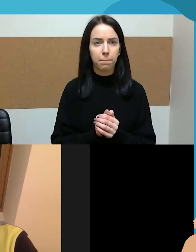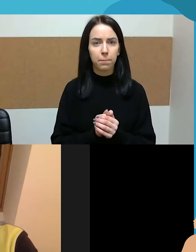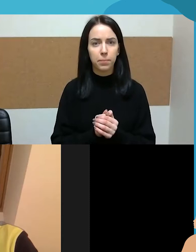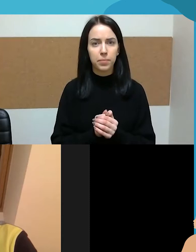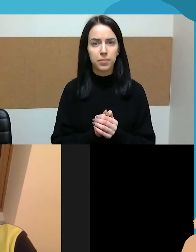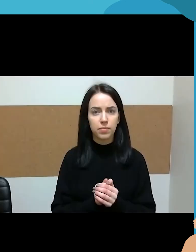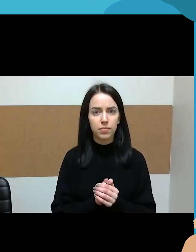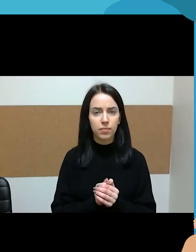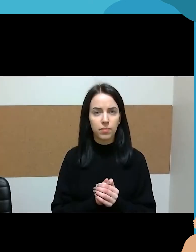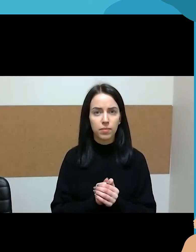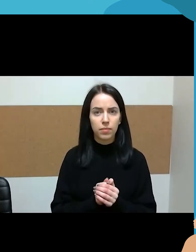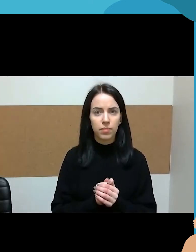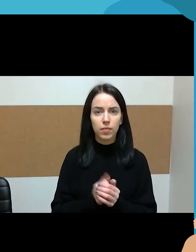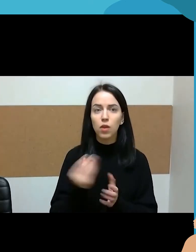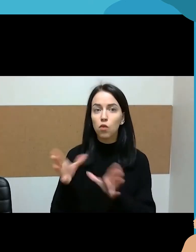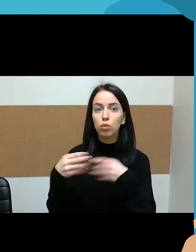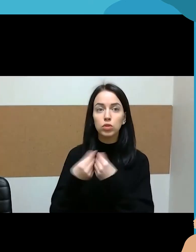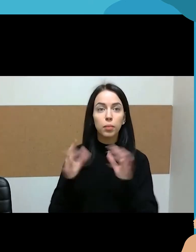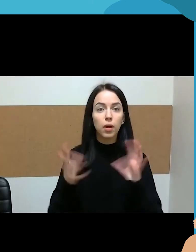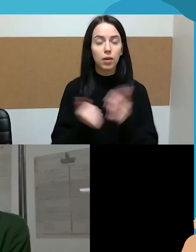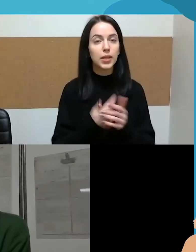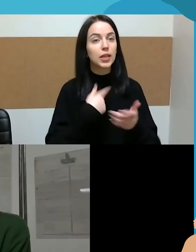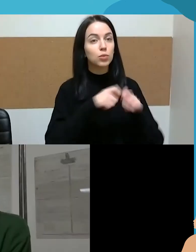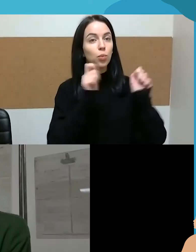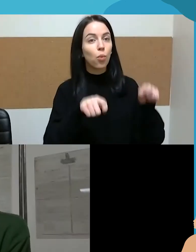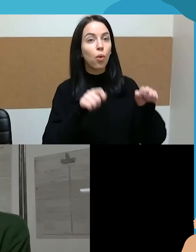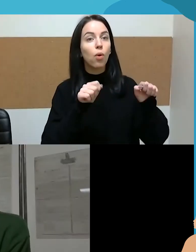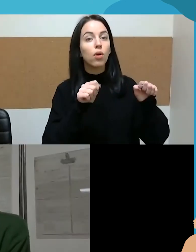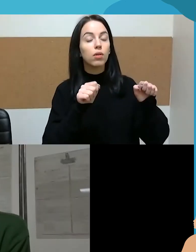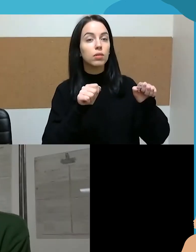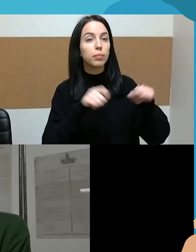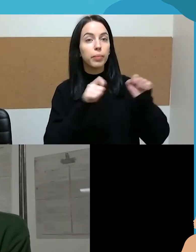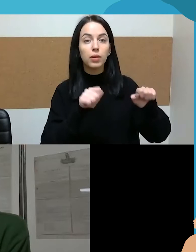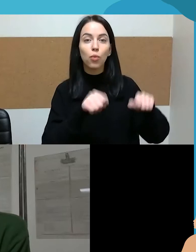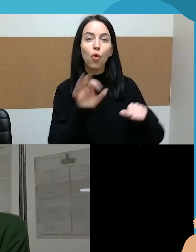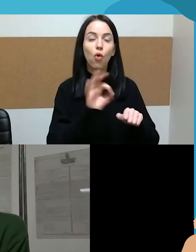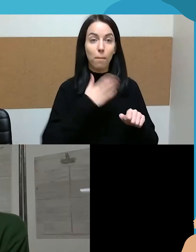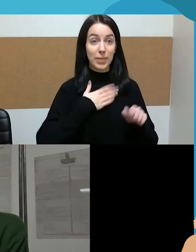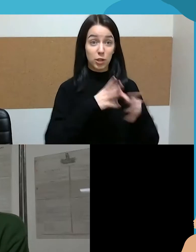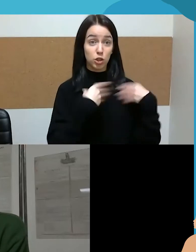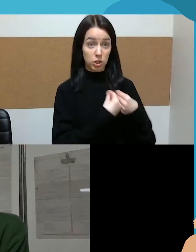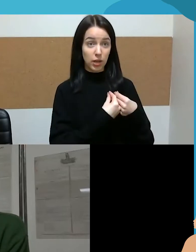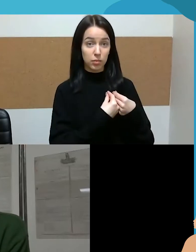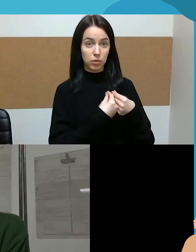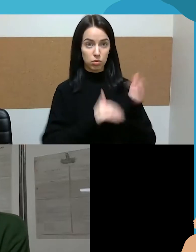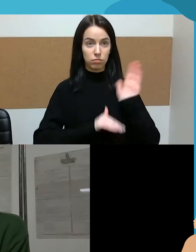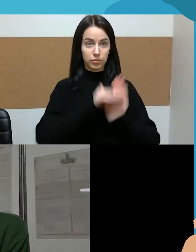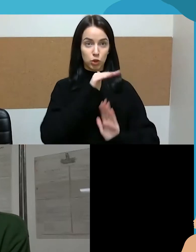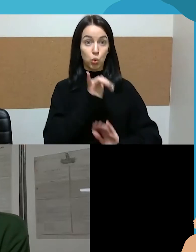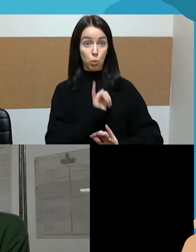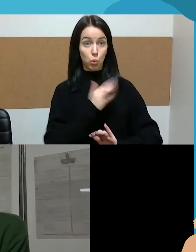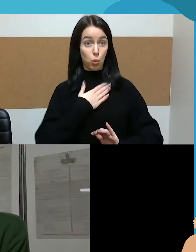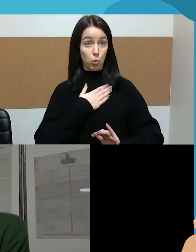šeimoje? Tai gal aš pradėčiau dar nuo to, kad šeimoje, kurioje aš augau, tai nebuvo taip natūralu, kad